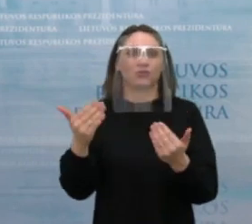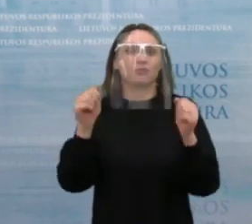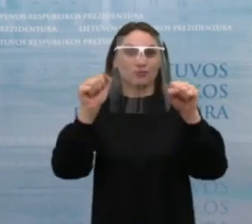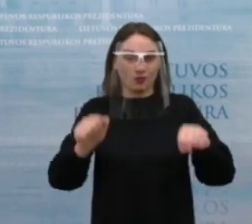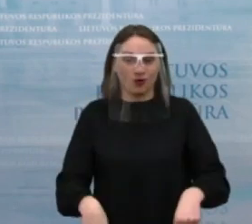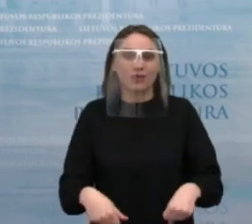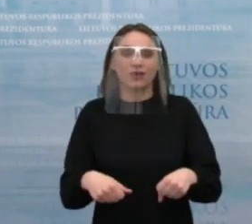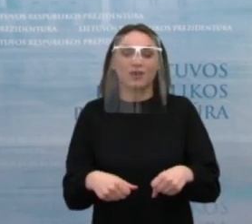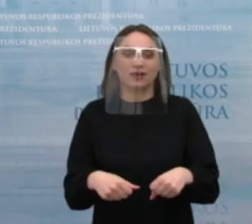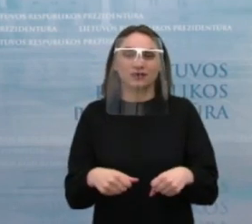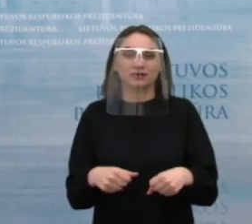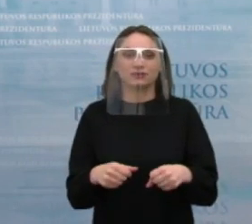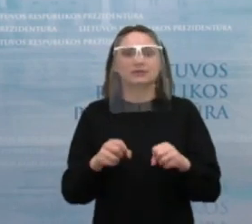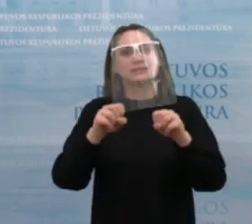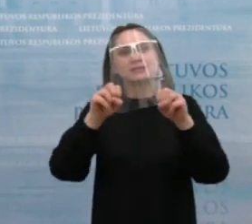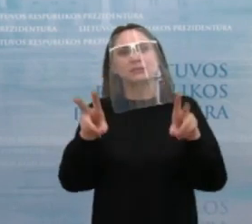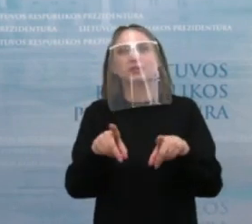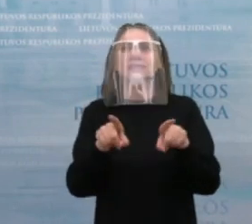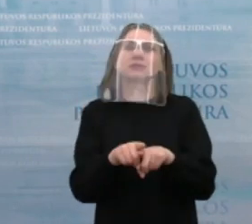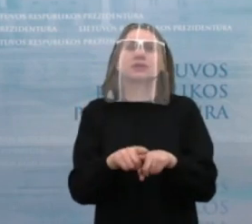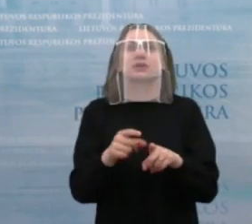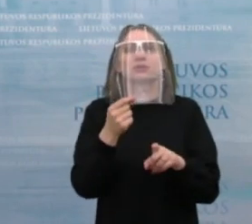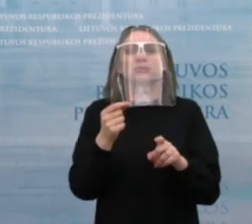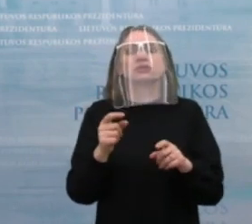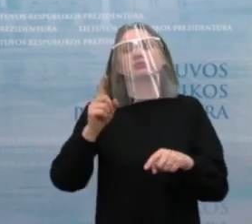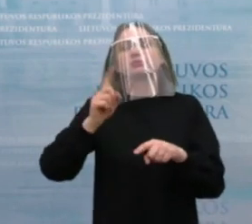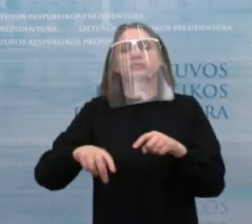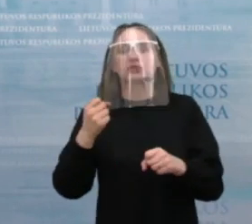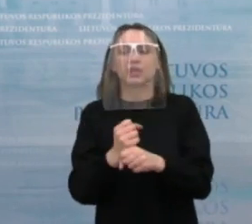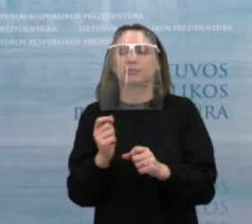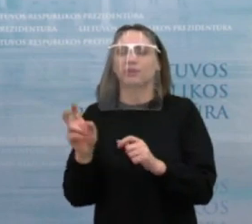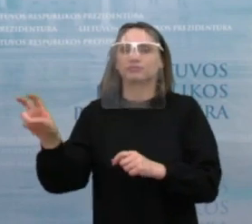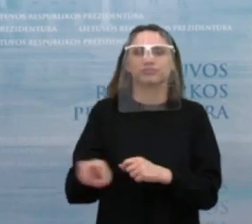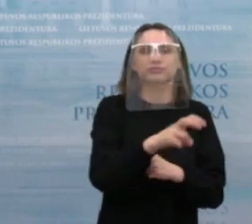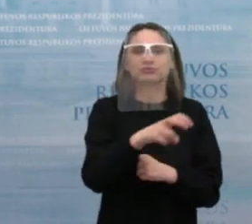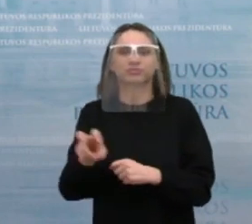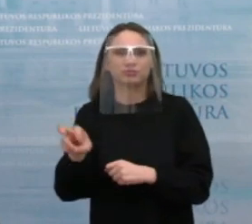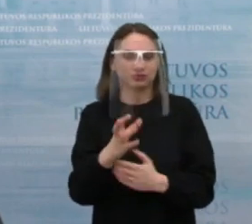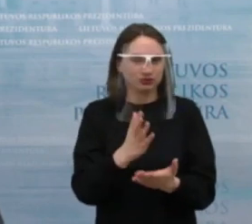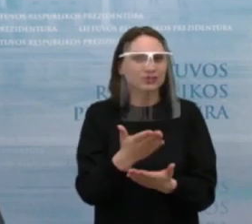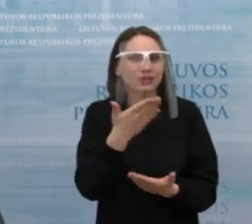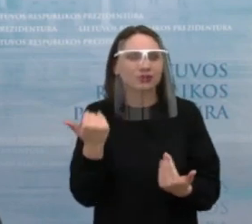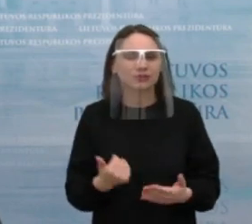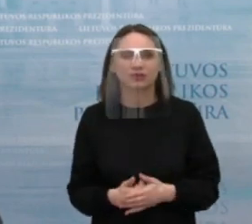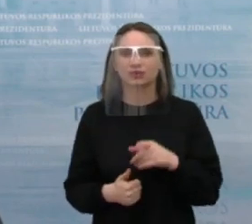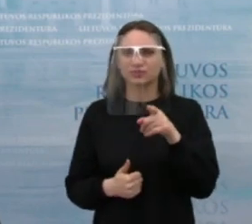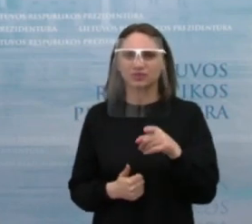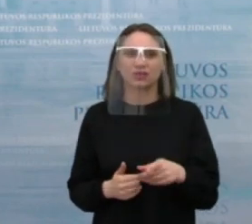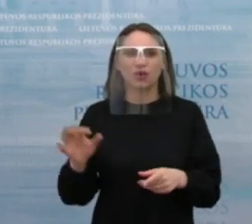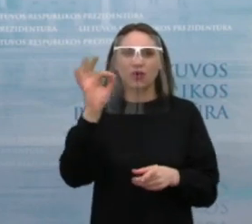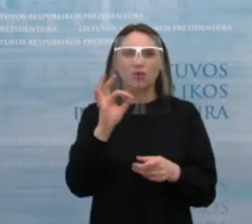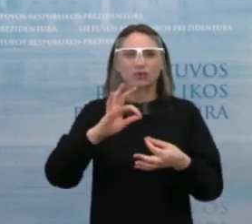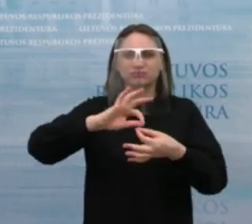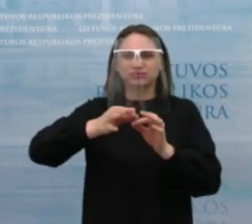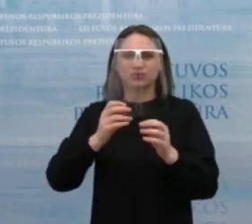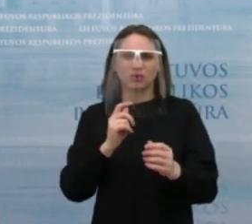atveju turėtų būti taikomas toksai atšalimo principas? Dėkui labai. Na, aš jų atvilgių tikrai norėčiau susilaikyti nuo detalesnių